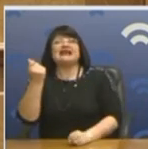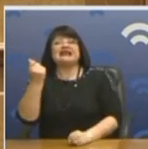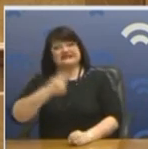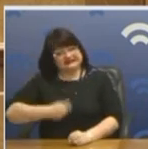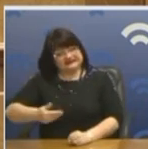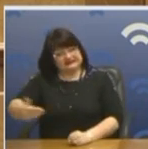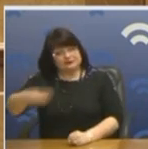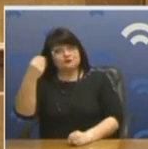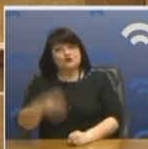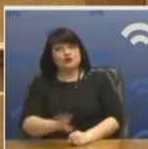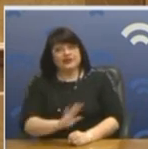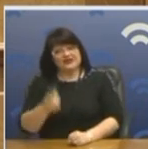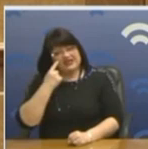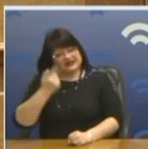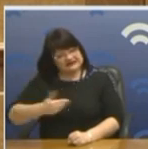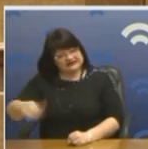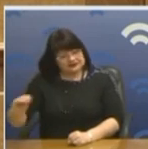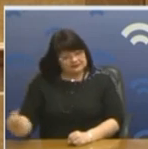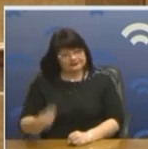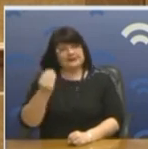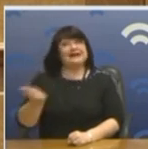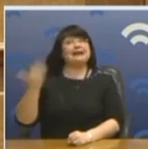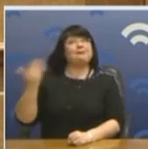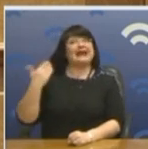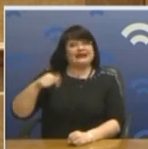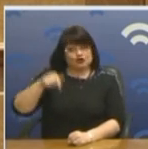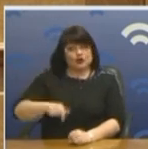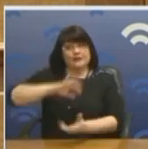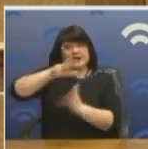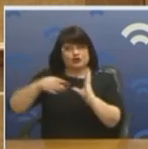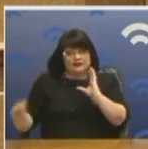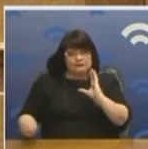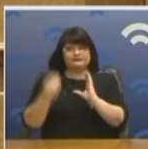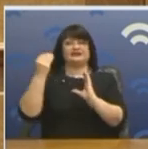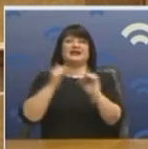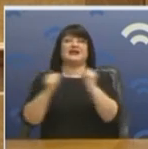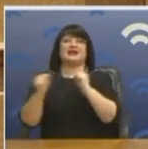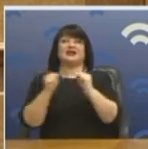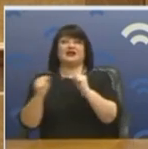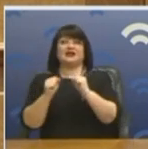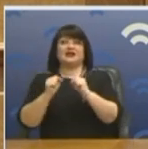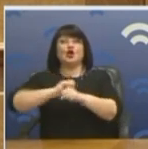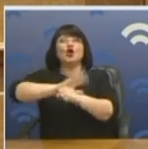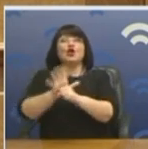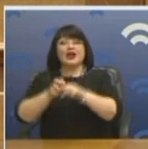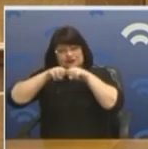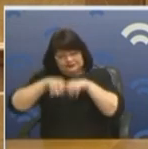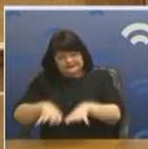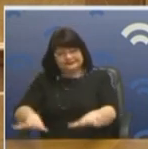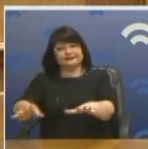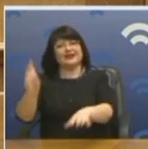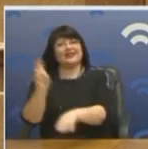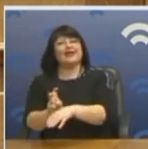κρίση. Είναι χειρότερη αυτή η κρίση που έρχεται σε σχέση με την προβλή που με περάσαμε παγκοσμίως. Τα απόνερα του κοροναϊού και του κλειδονισμού του